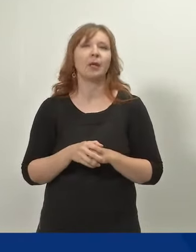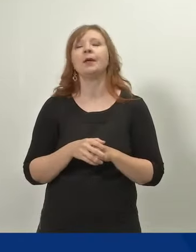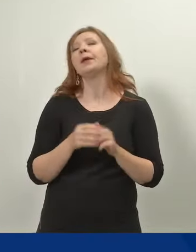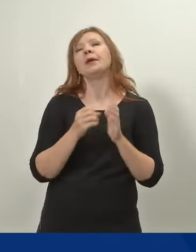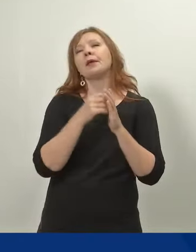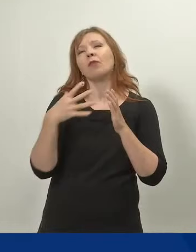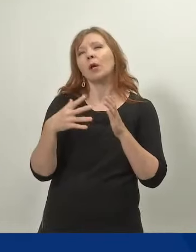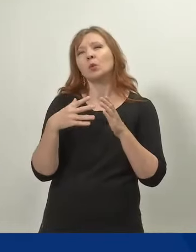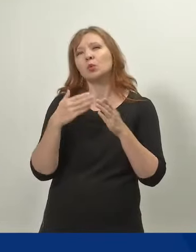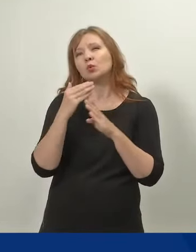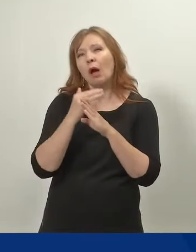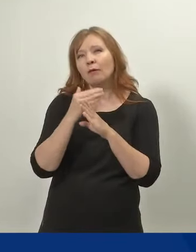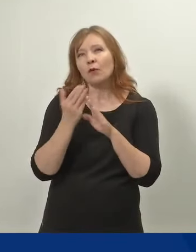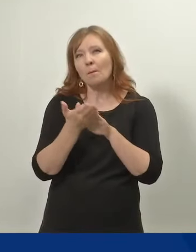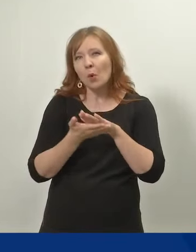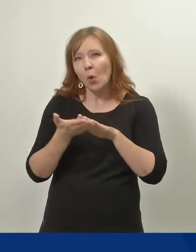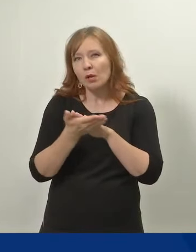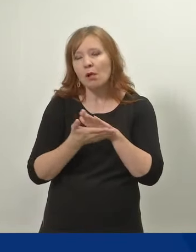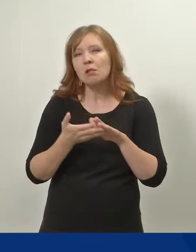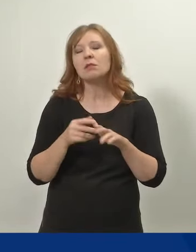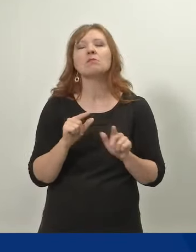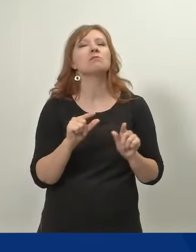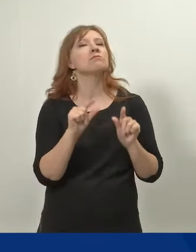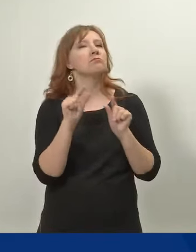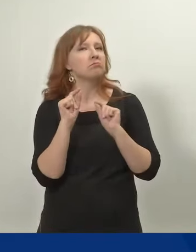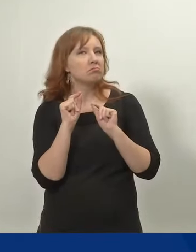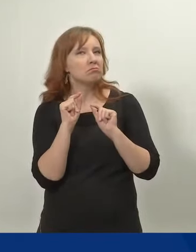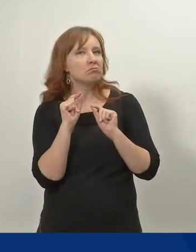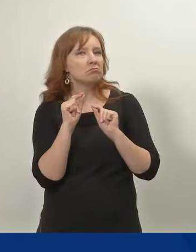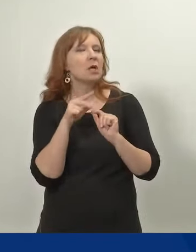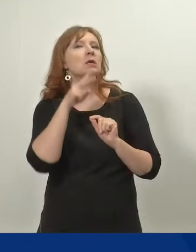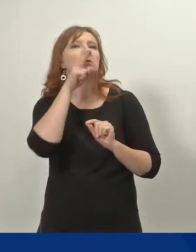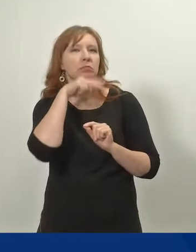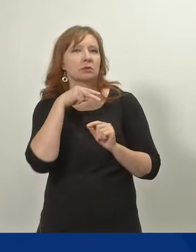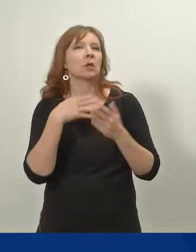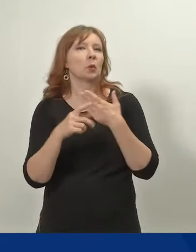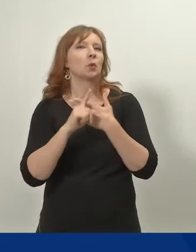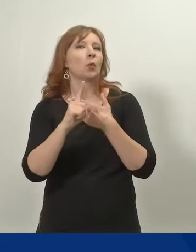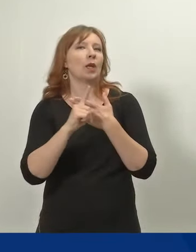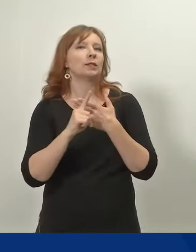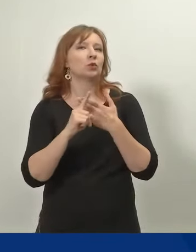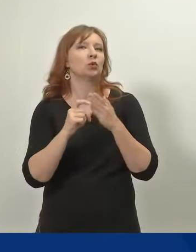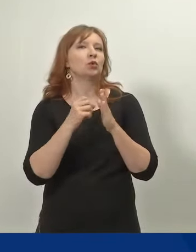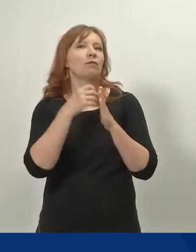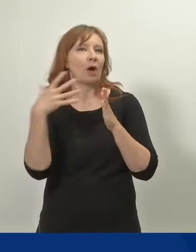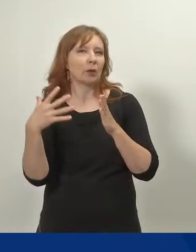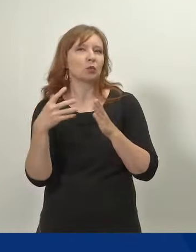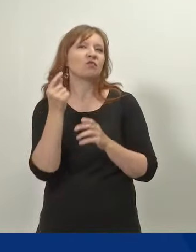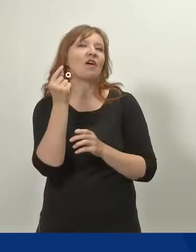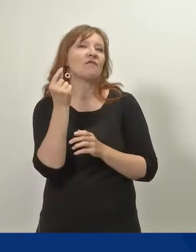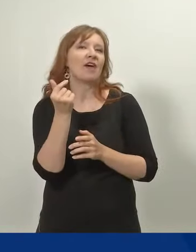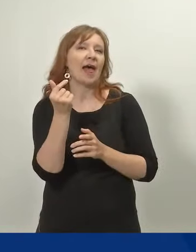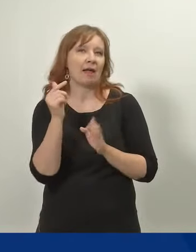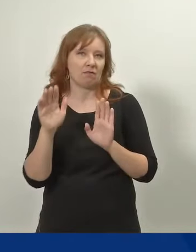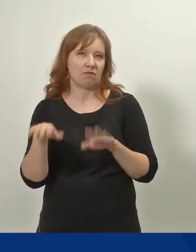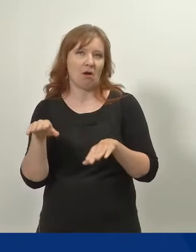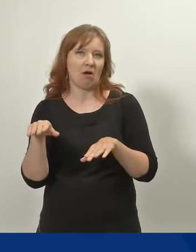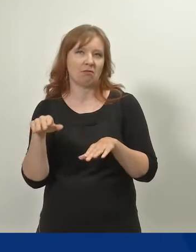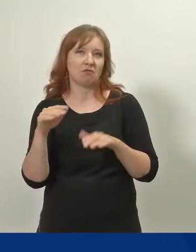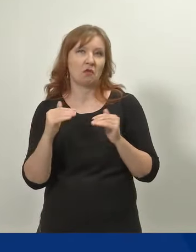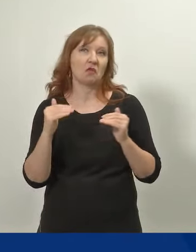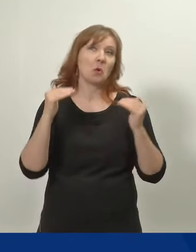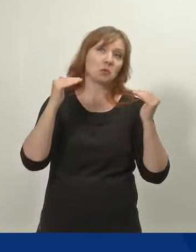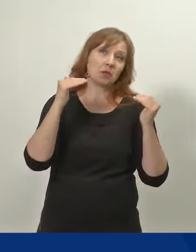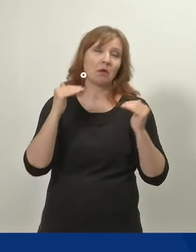Vaikutusarvioiden pohjalta on todettu, että todennäköiset työllisyysvaikutukset uudistuksella ovat vähäiset suuntaan tai